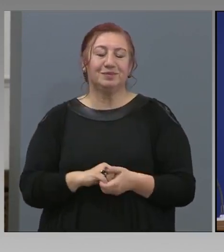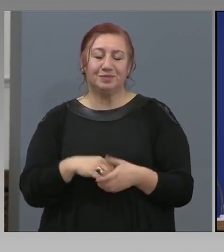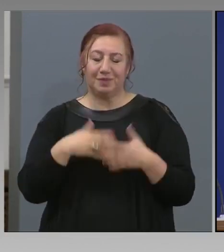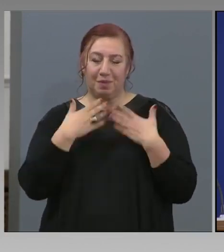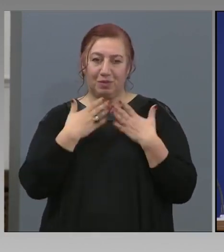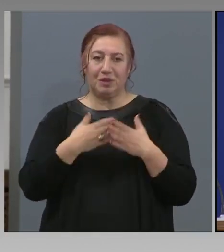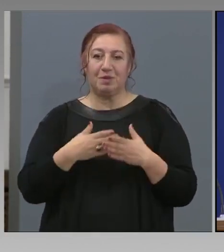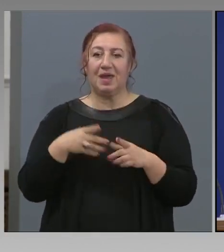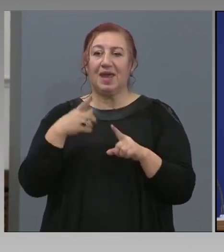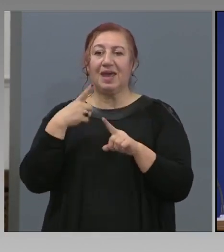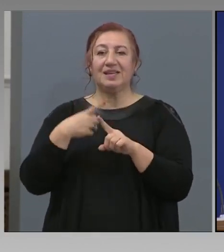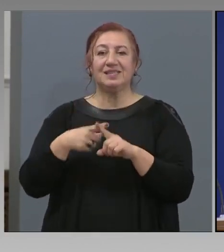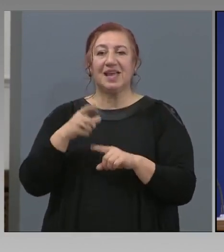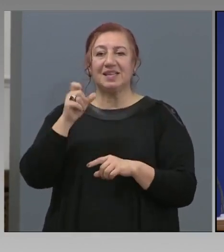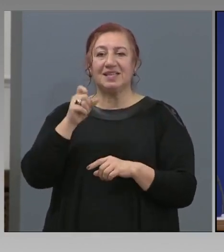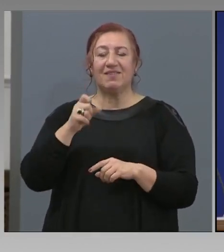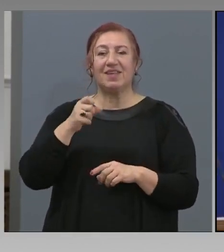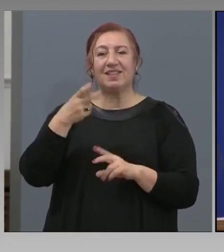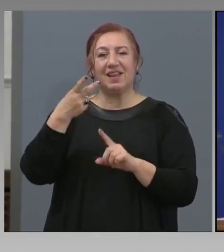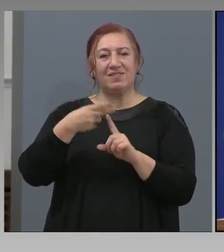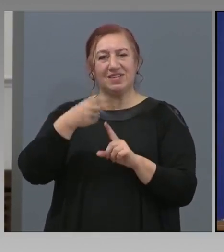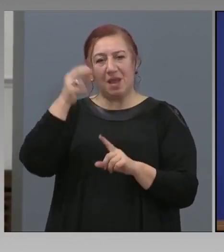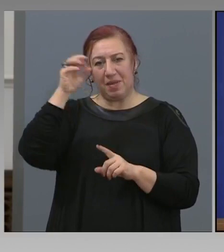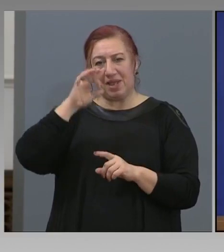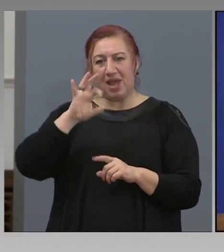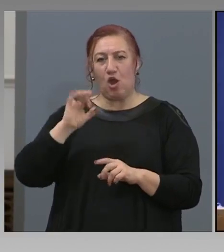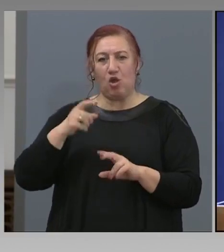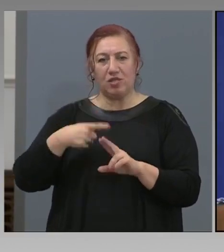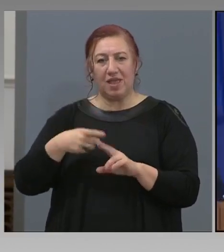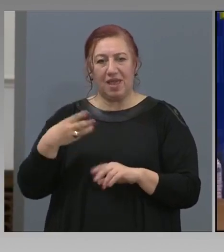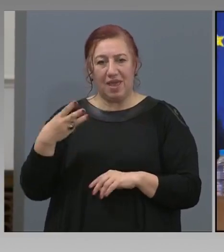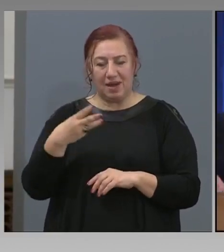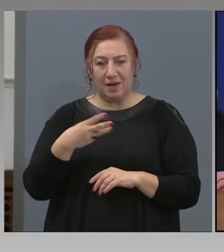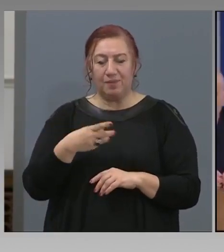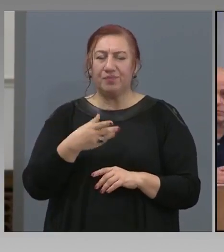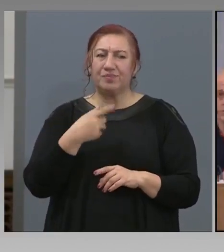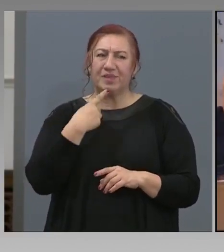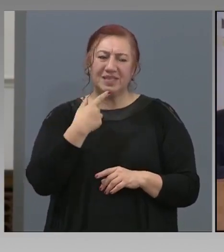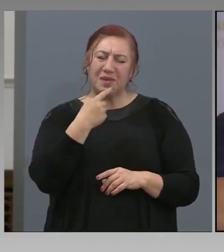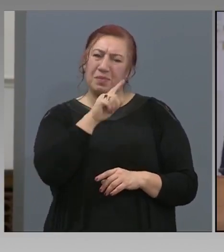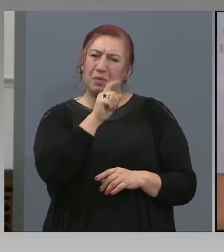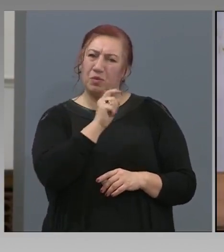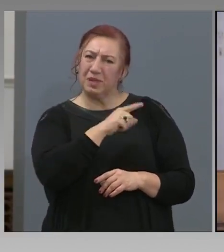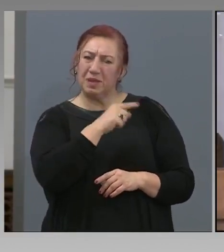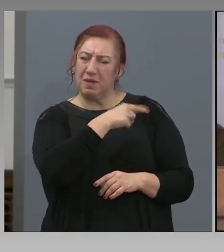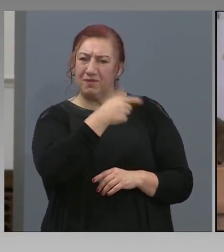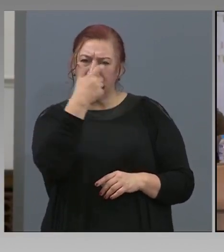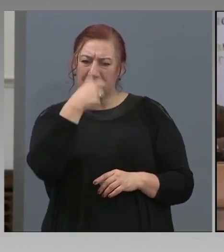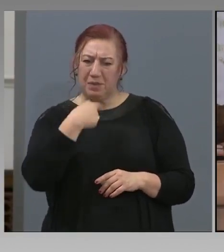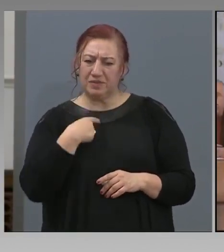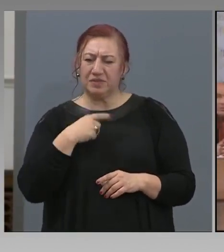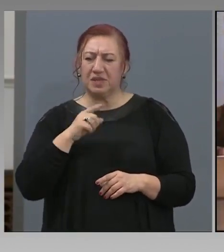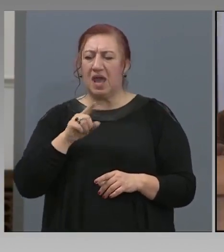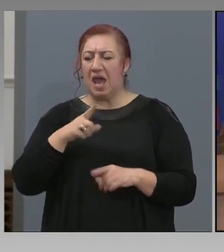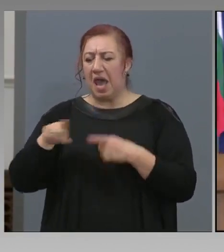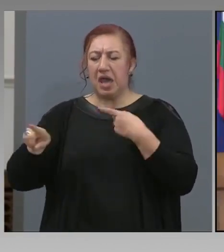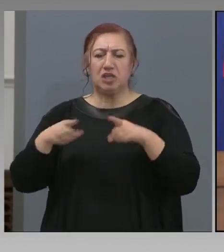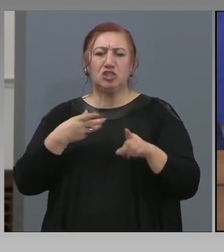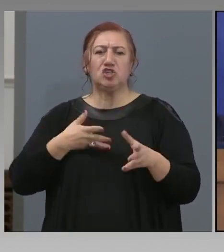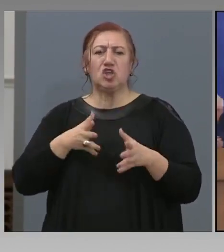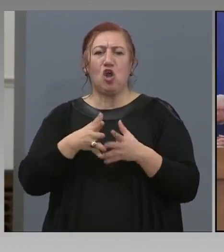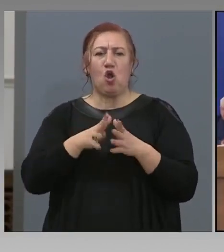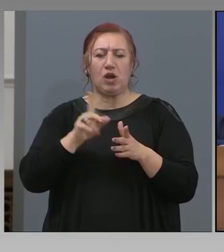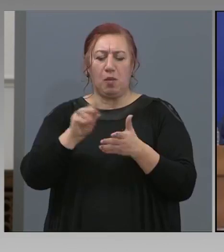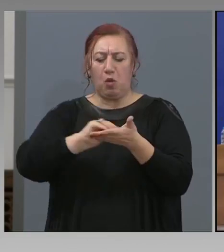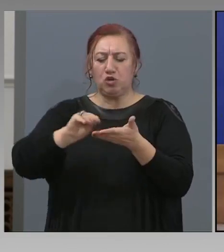Християна Стефанова, България ОНЕР. Искам да го питам, какво предпазва, вие сам казахте, че всякакви хора могат да пускат всякаква информация,